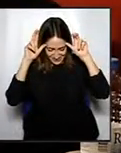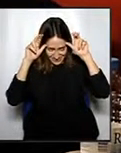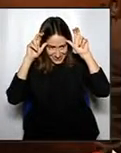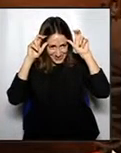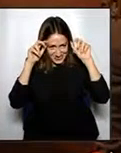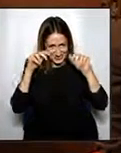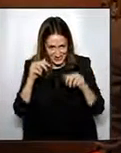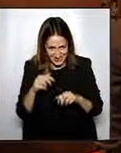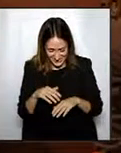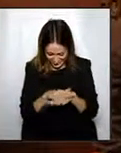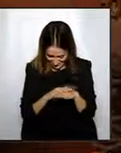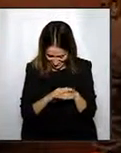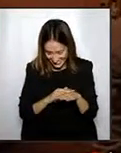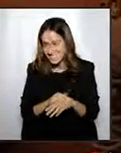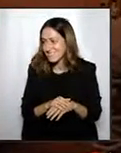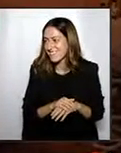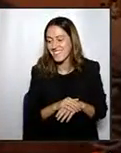senyor Doniga